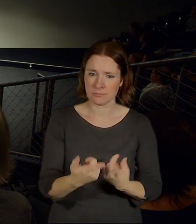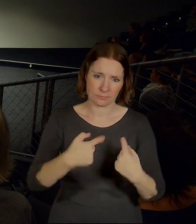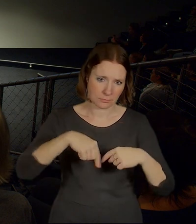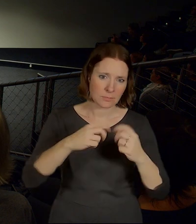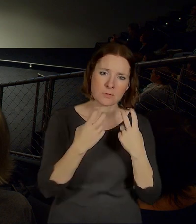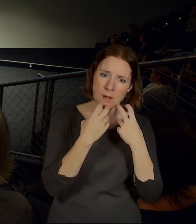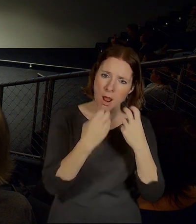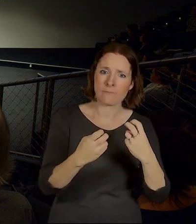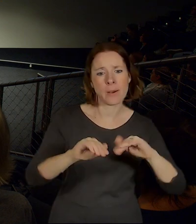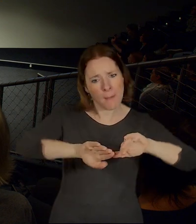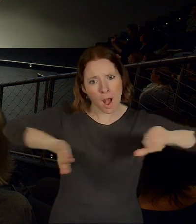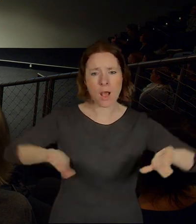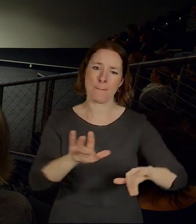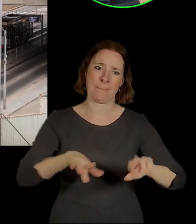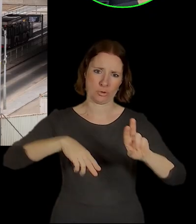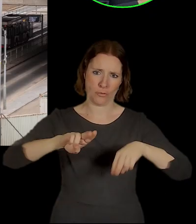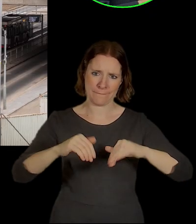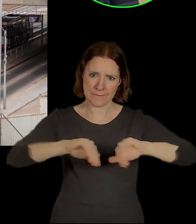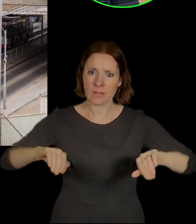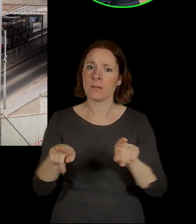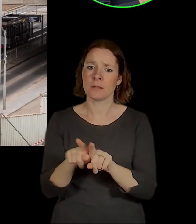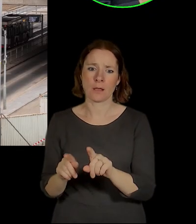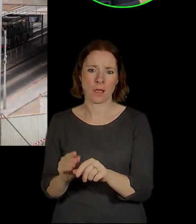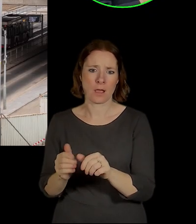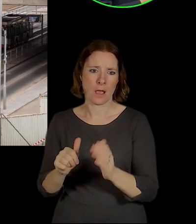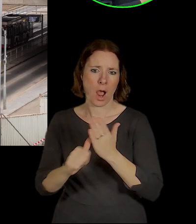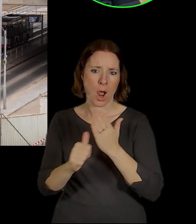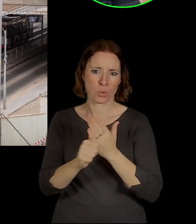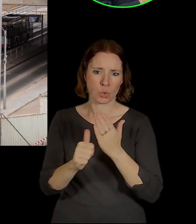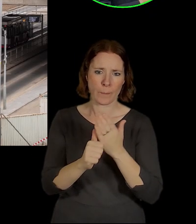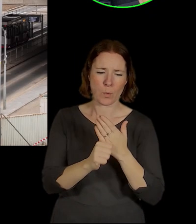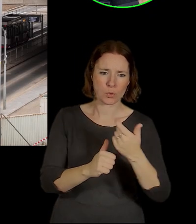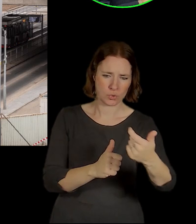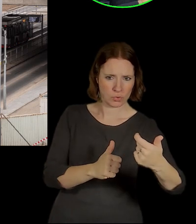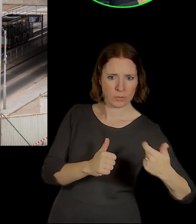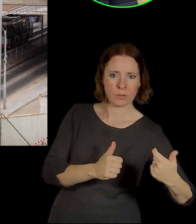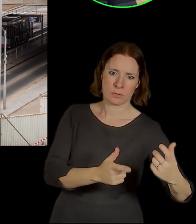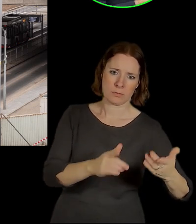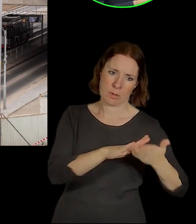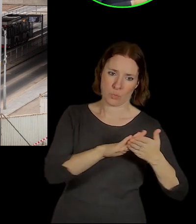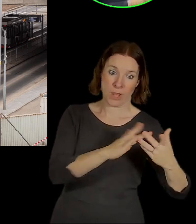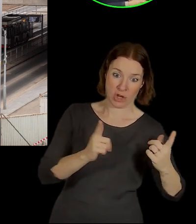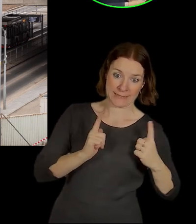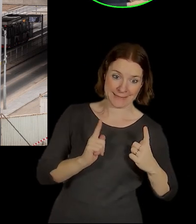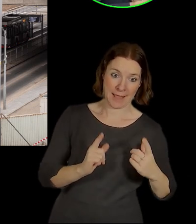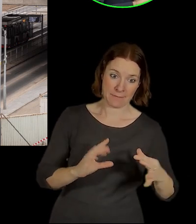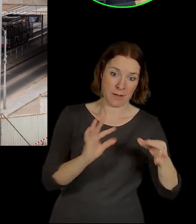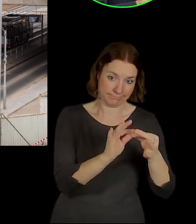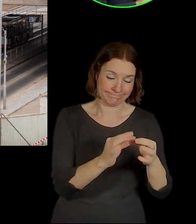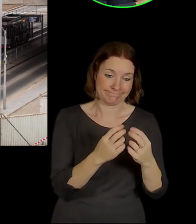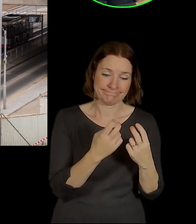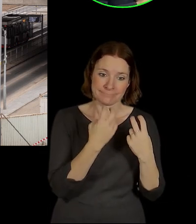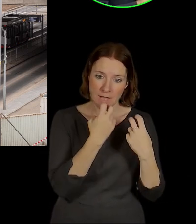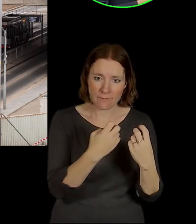tramvaje, případně autobusy, které mají združenou zastávku. A do budoucna se tady chystá